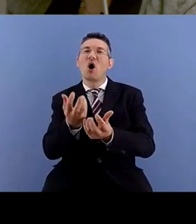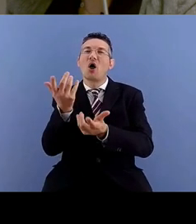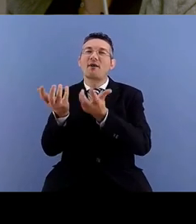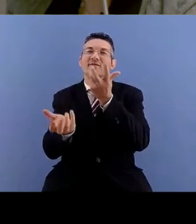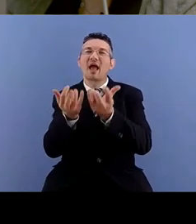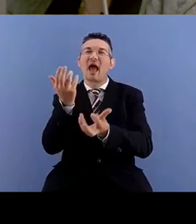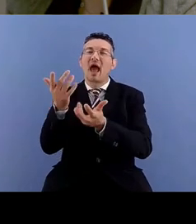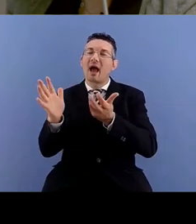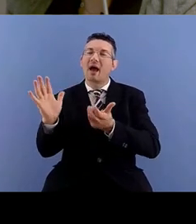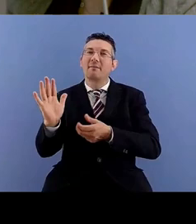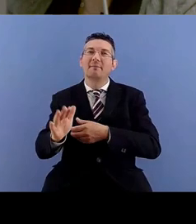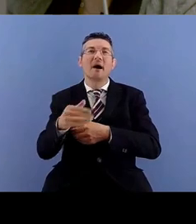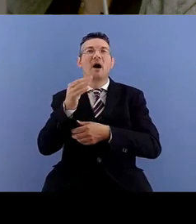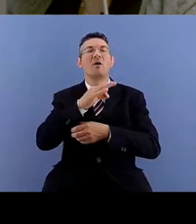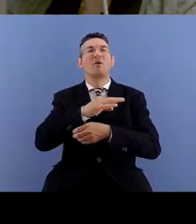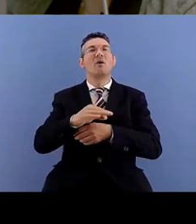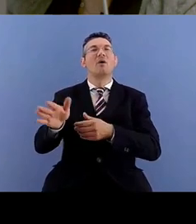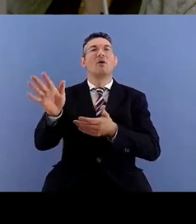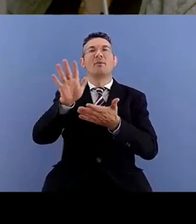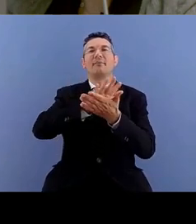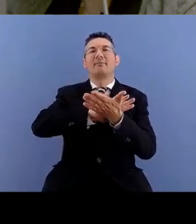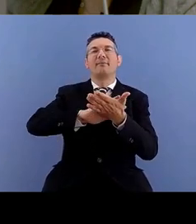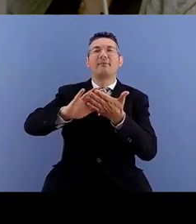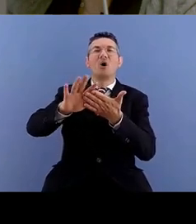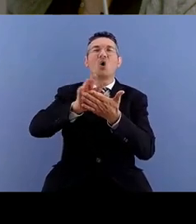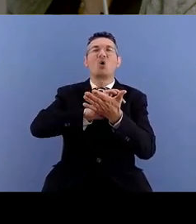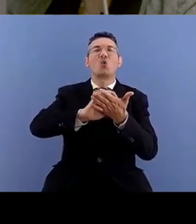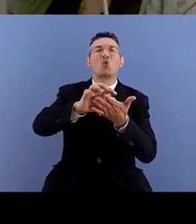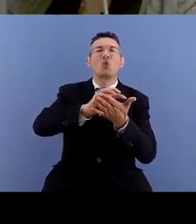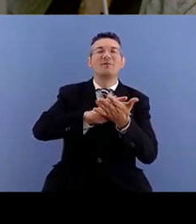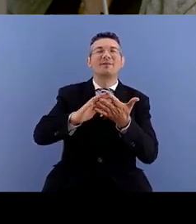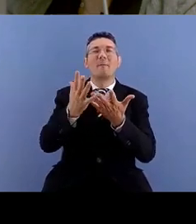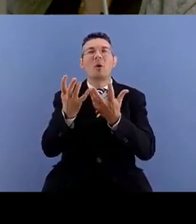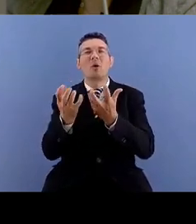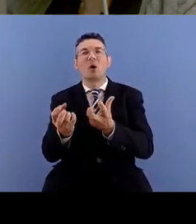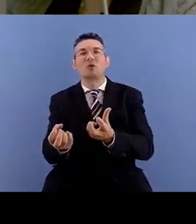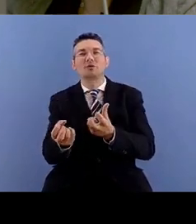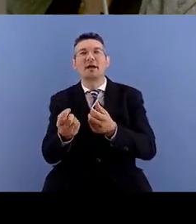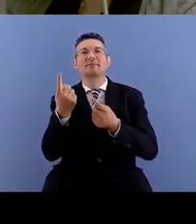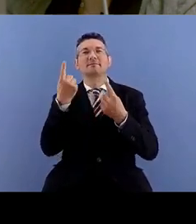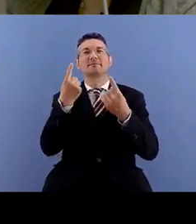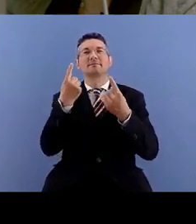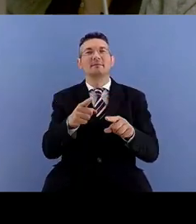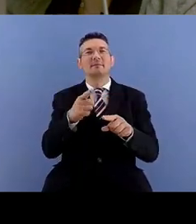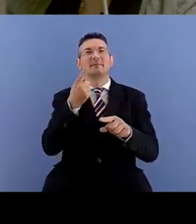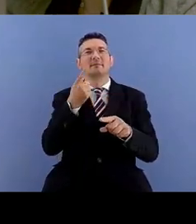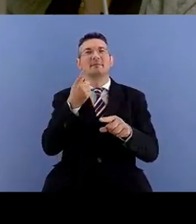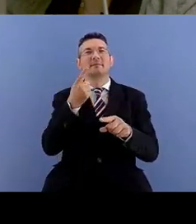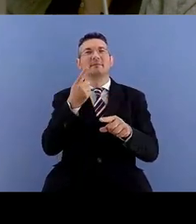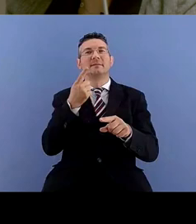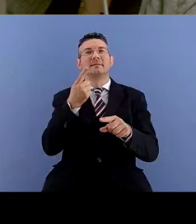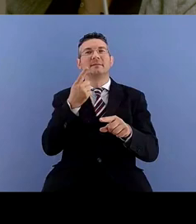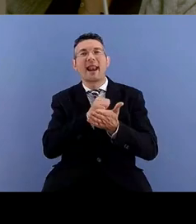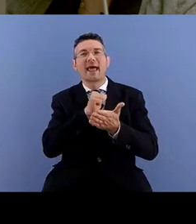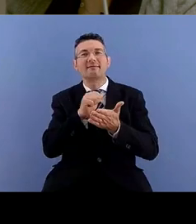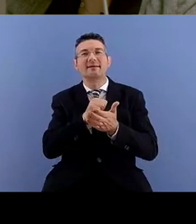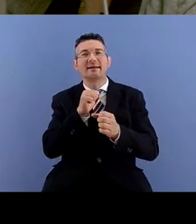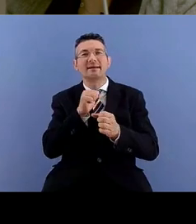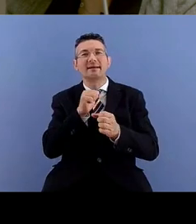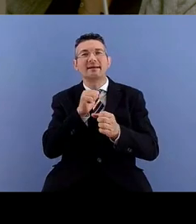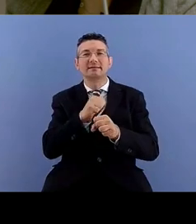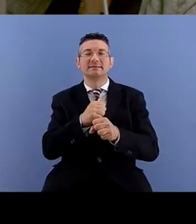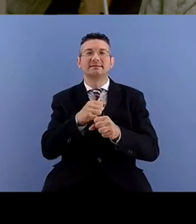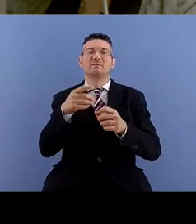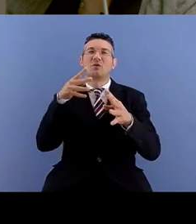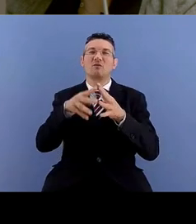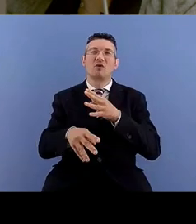quando passi le dita su una superficie ruvida e porosa sono suoni cucchi e gravi della pietra lavica dal profondo della terra la